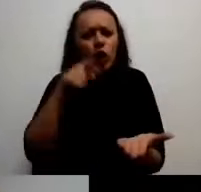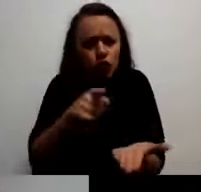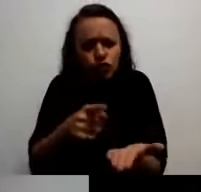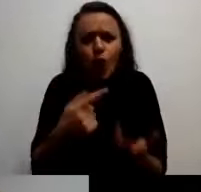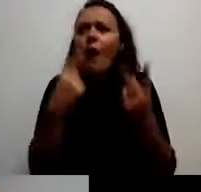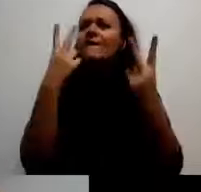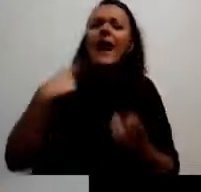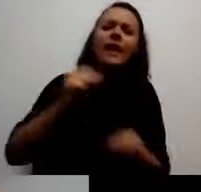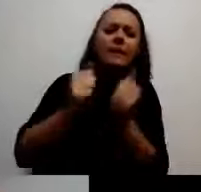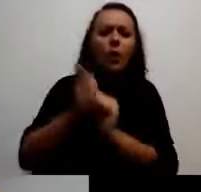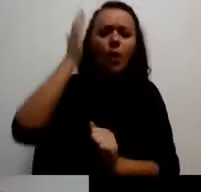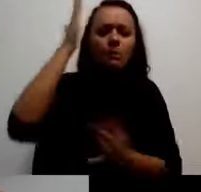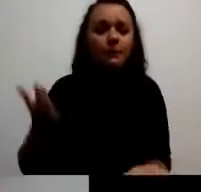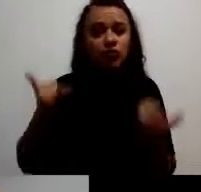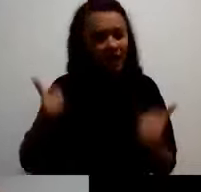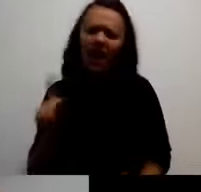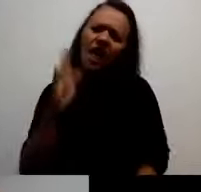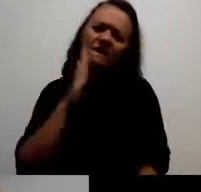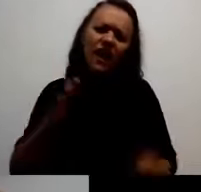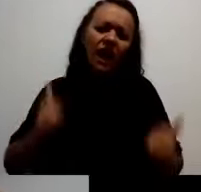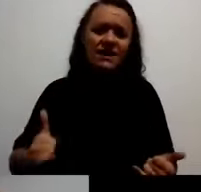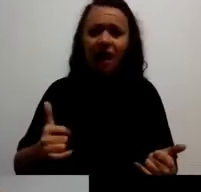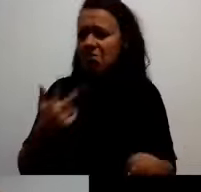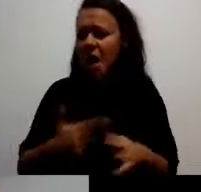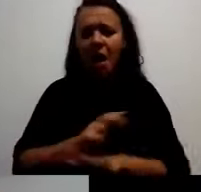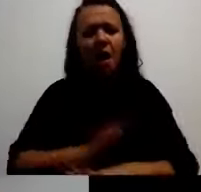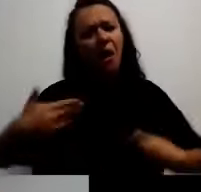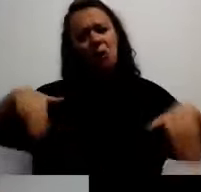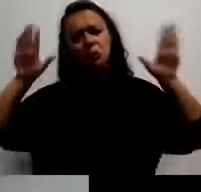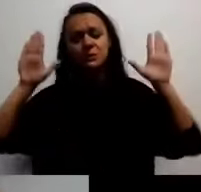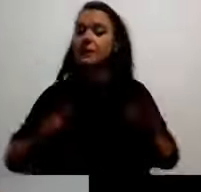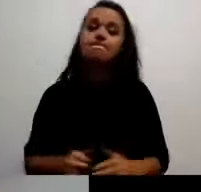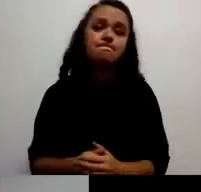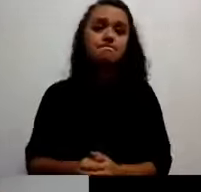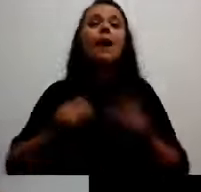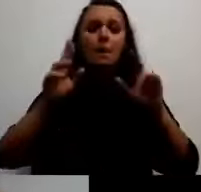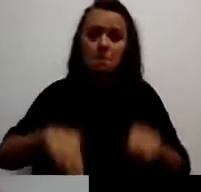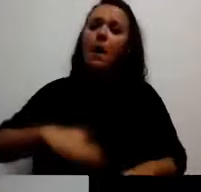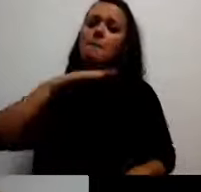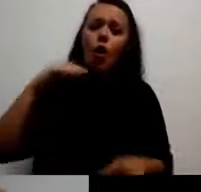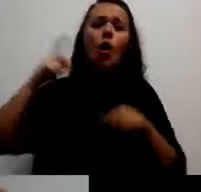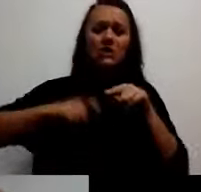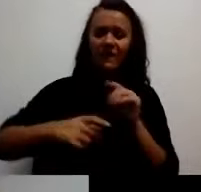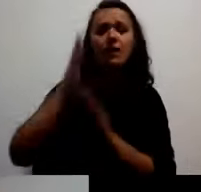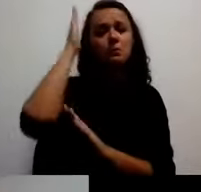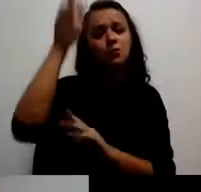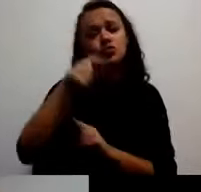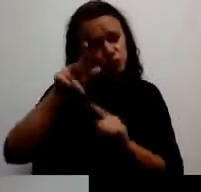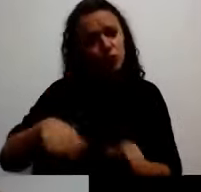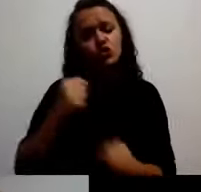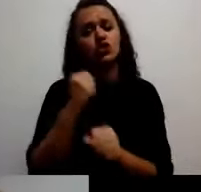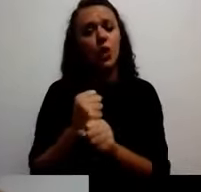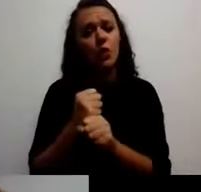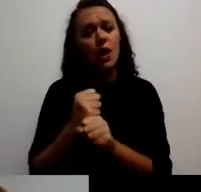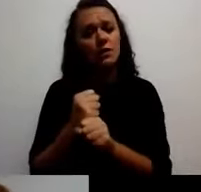da sada odustaneš, jer toliko toga još treba da uradiš i kažiš. I